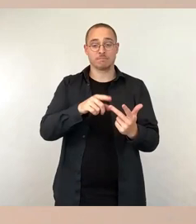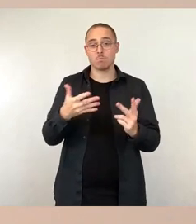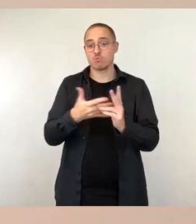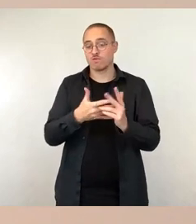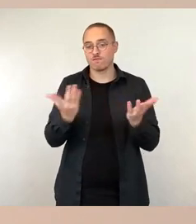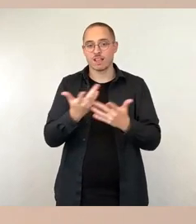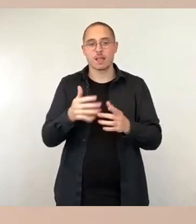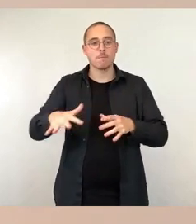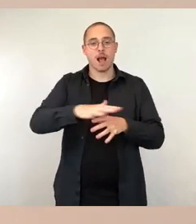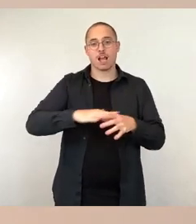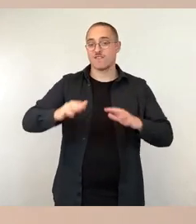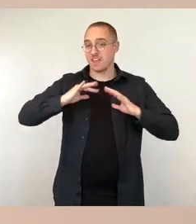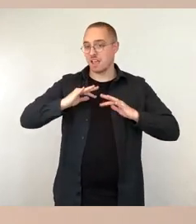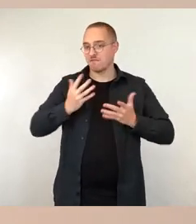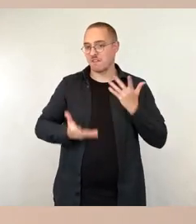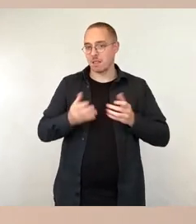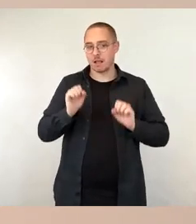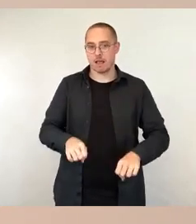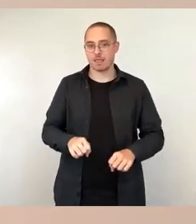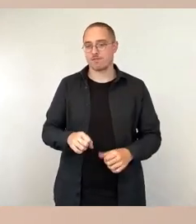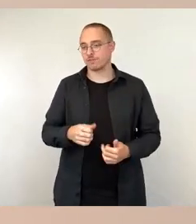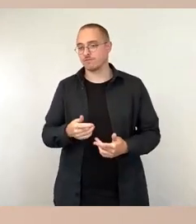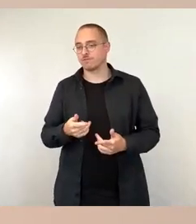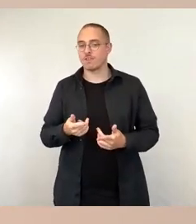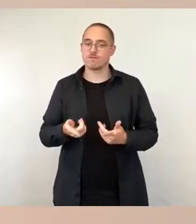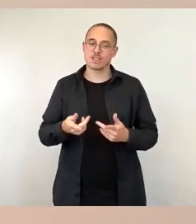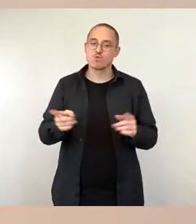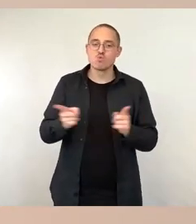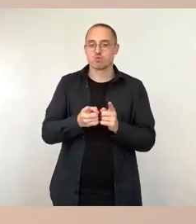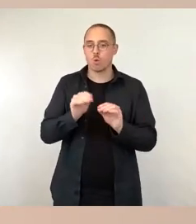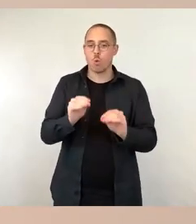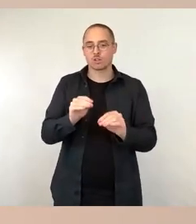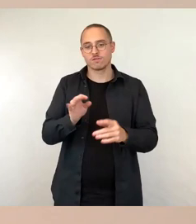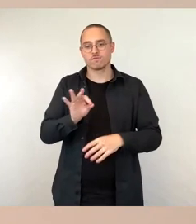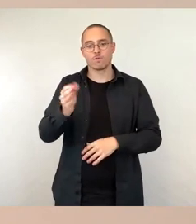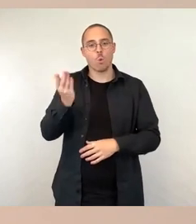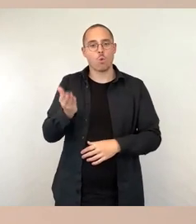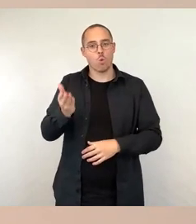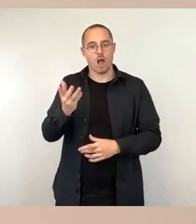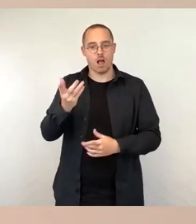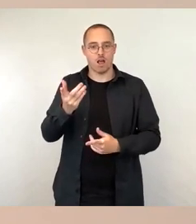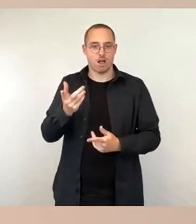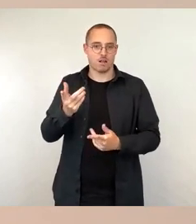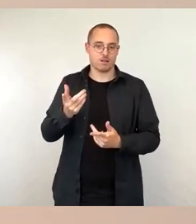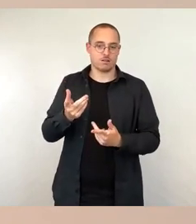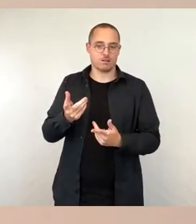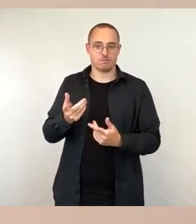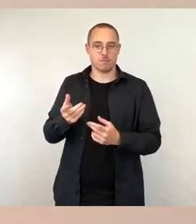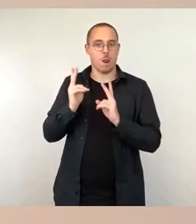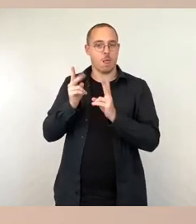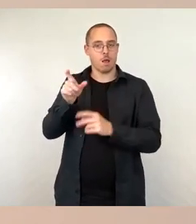einzelne kurze Kurse, doch Honorarkräfte beschäftigen kann. Das ist auch so ein bisschen eine rechtliche Betrachtung.